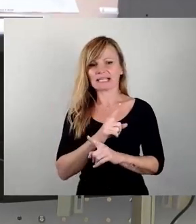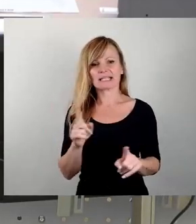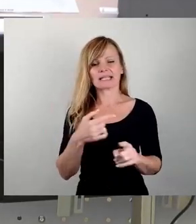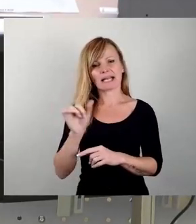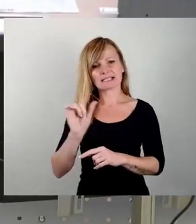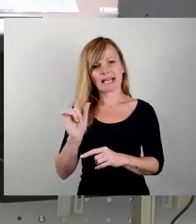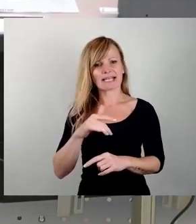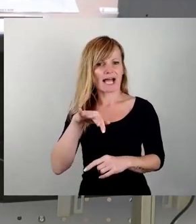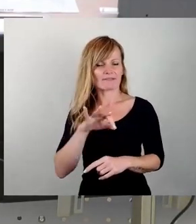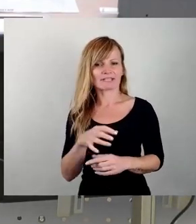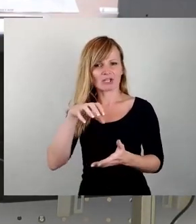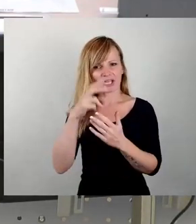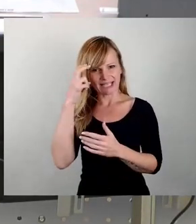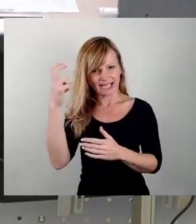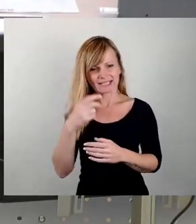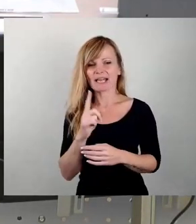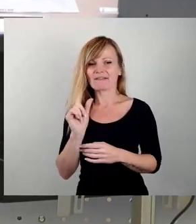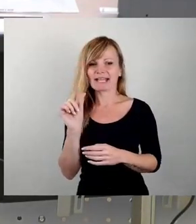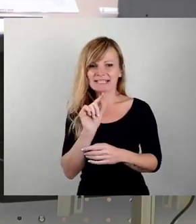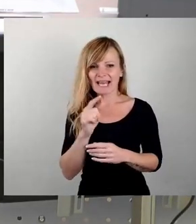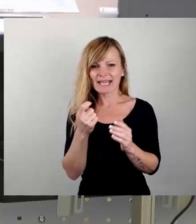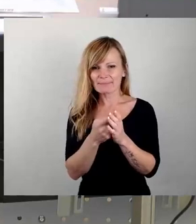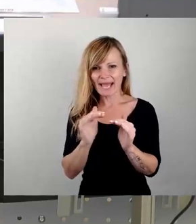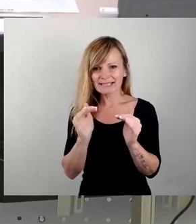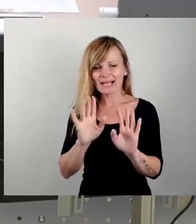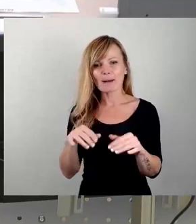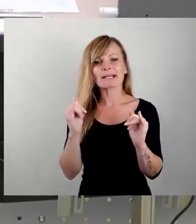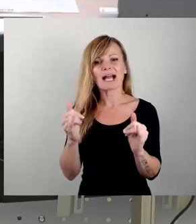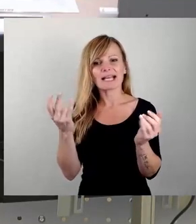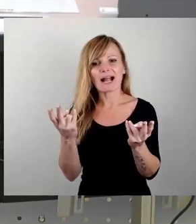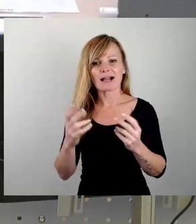AfD-Stadträtin. Ich habe vielleicht einen ganz kleinen Beitrag, aber ja, egal. Gut.